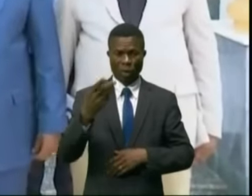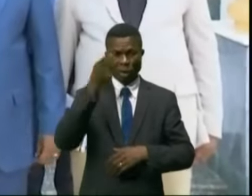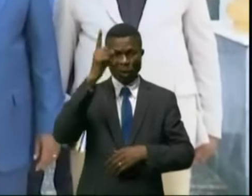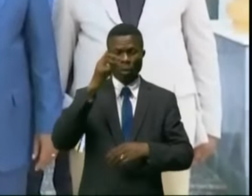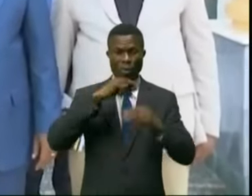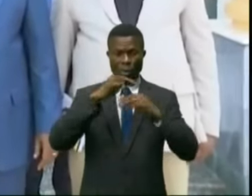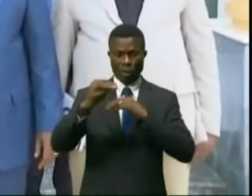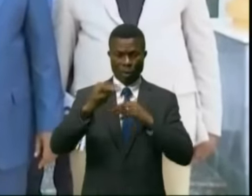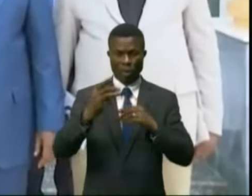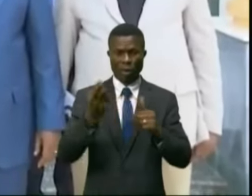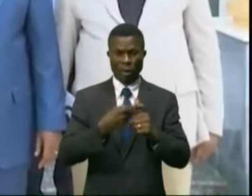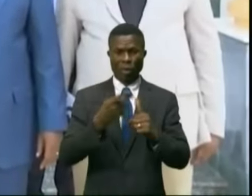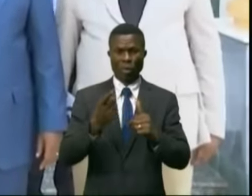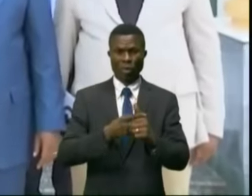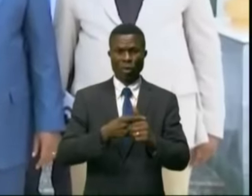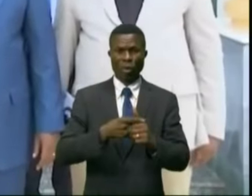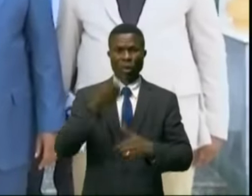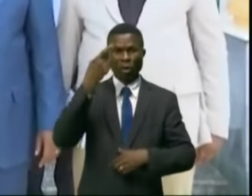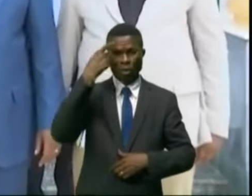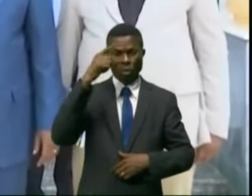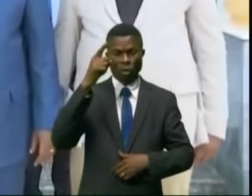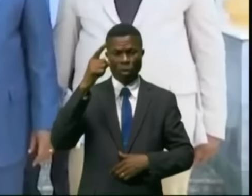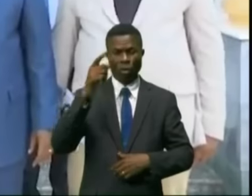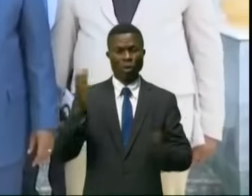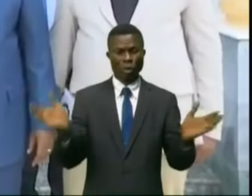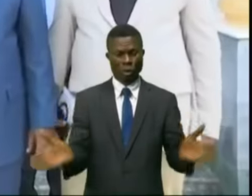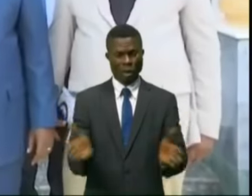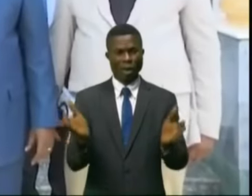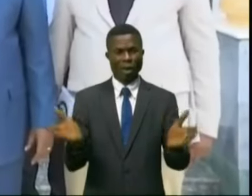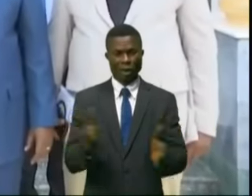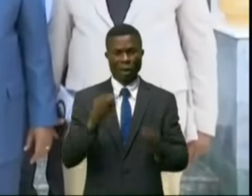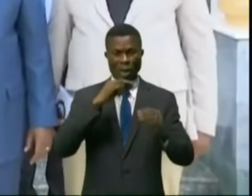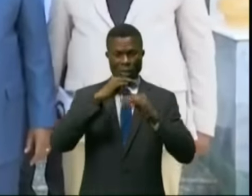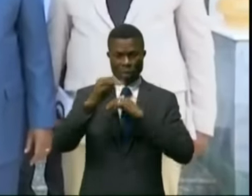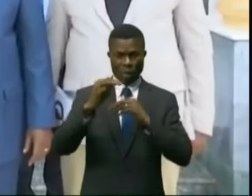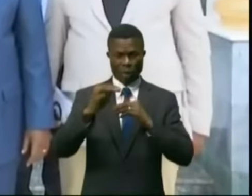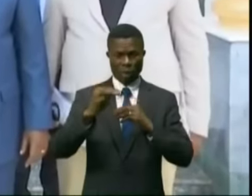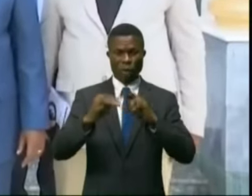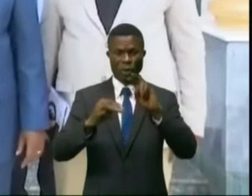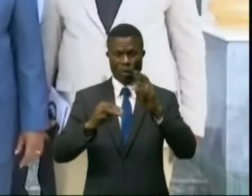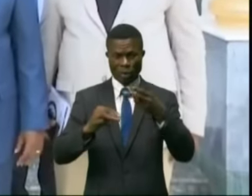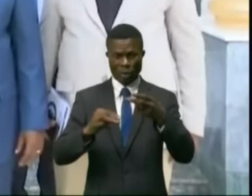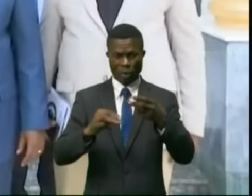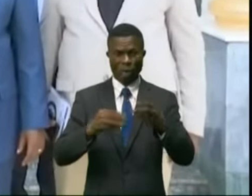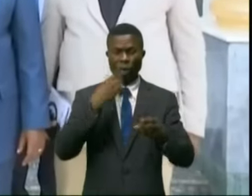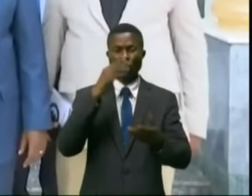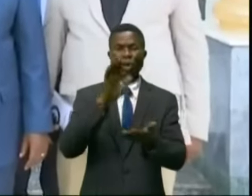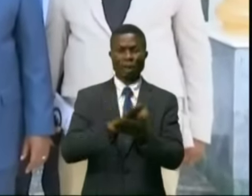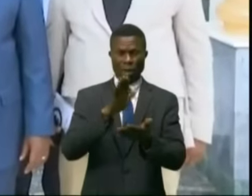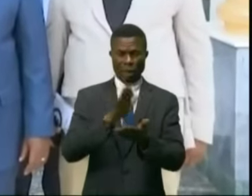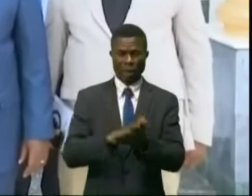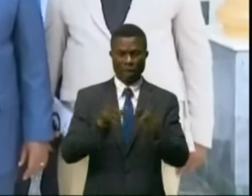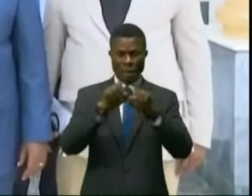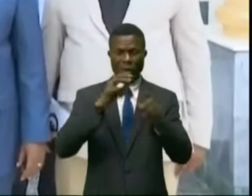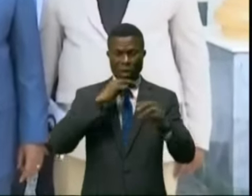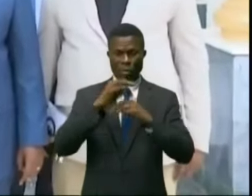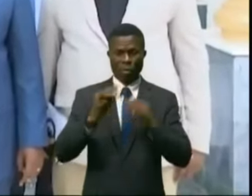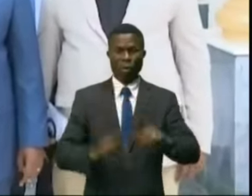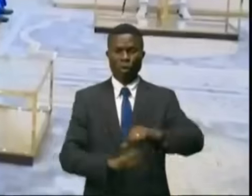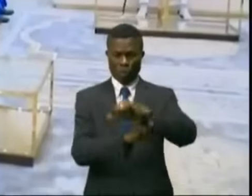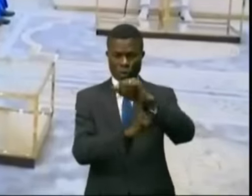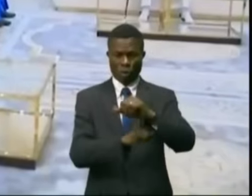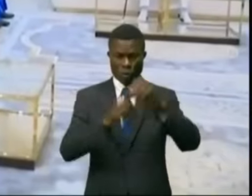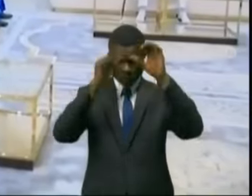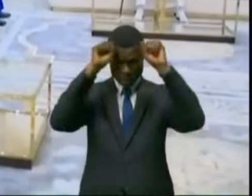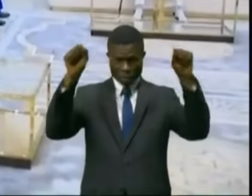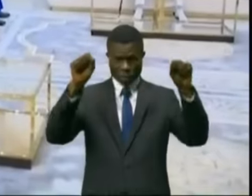message, c le message d'encouragement, le message de félicitation et le message d'accompagnement du